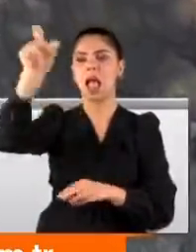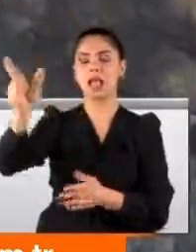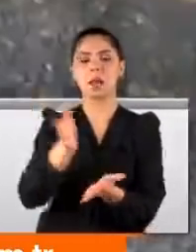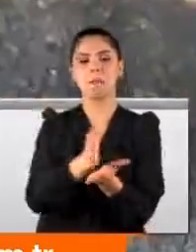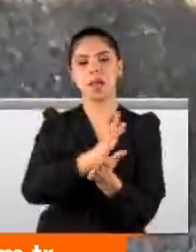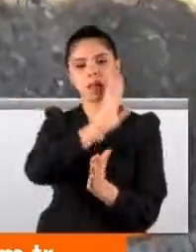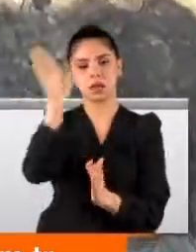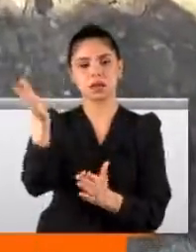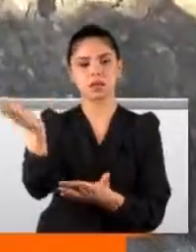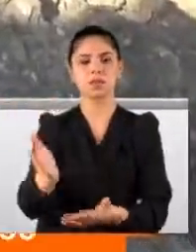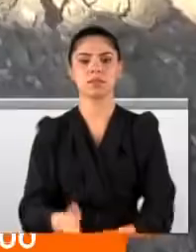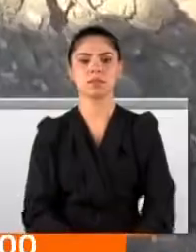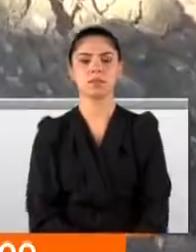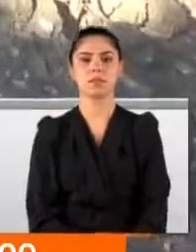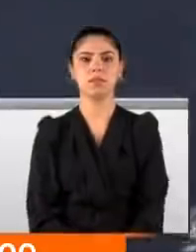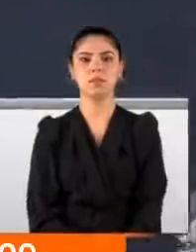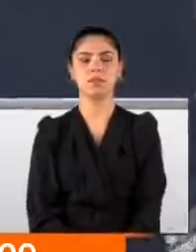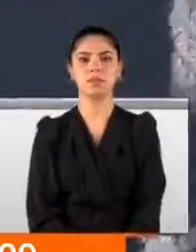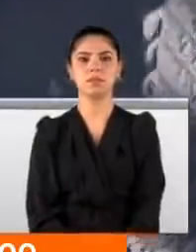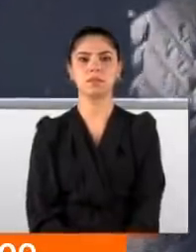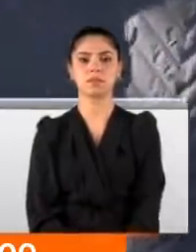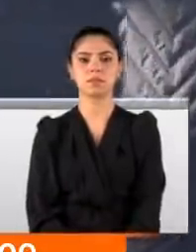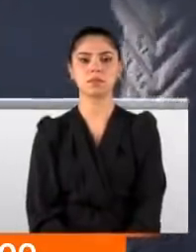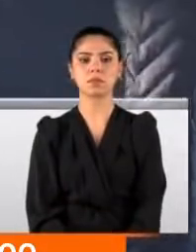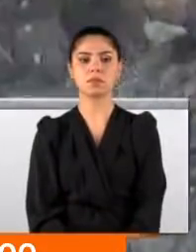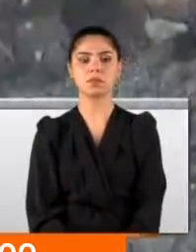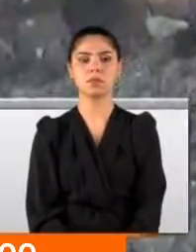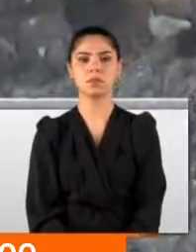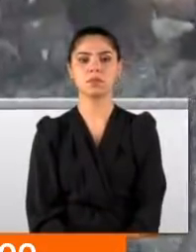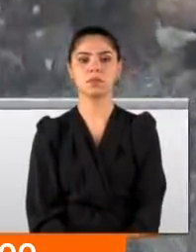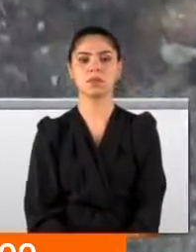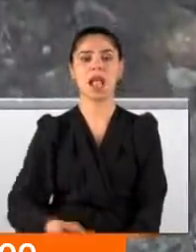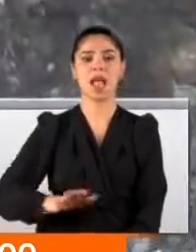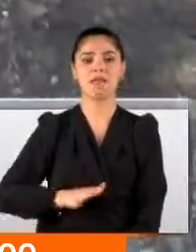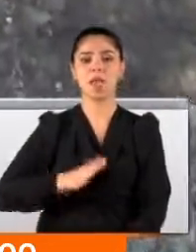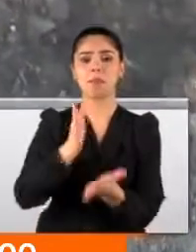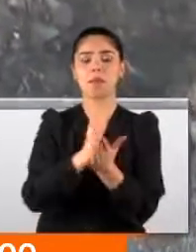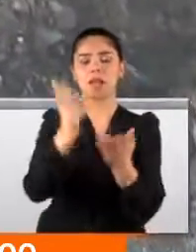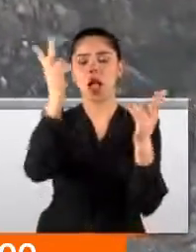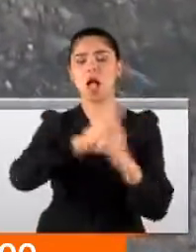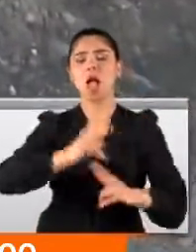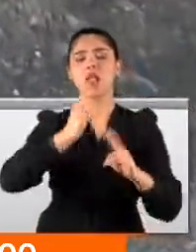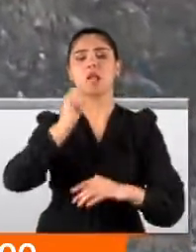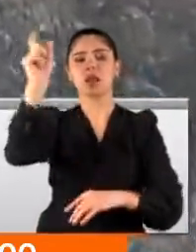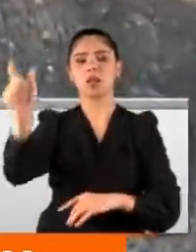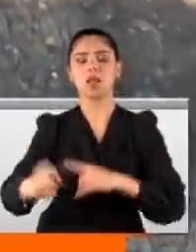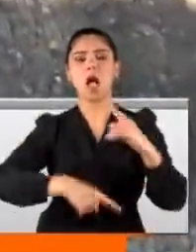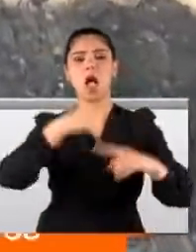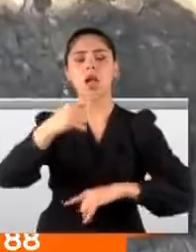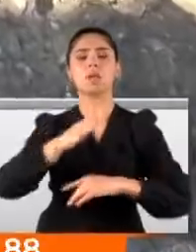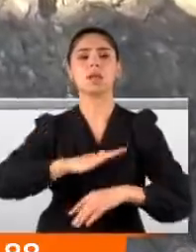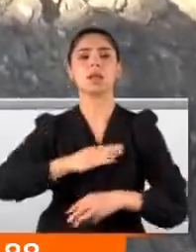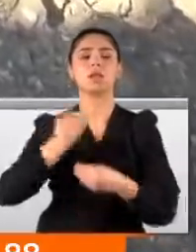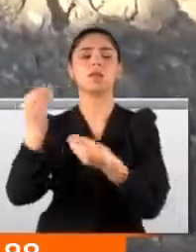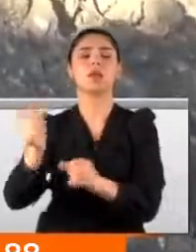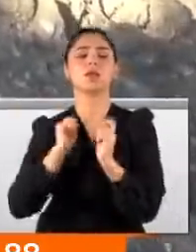başına gitti. Yavru ben hızlı yaptı. Hızlı ben hızlı kıydılar. Evladının mezarına kapanıp ağlayan kadın yakınları tarafından